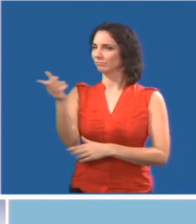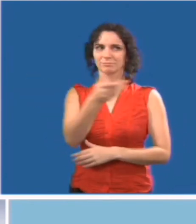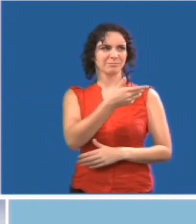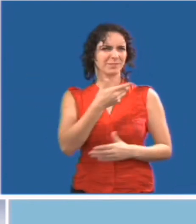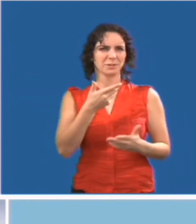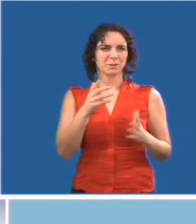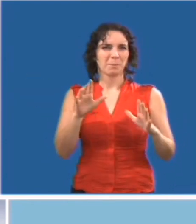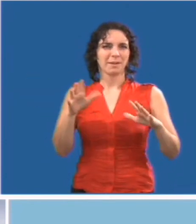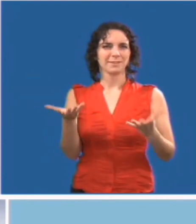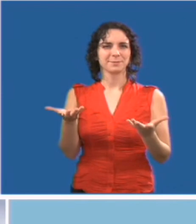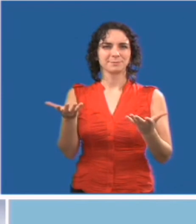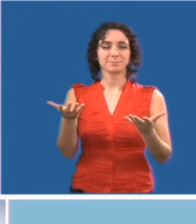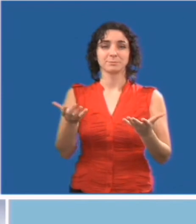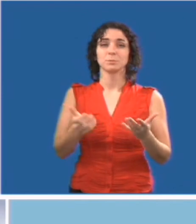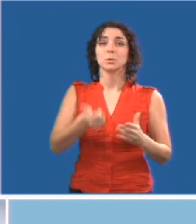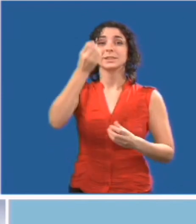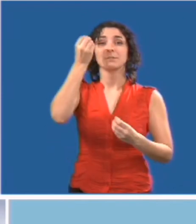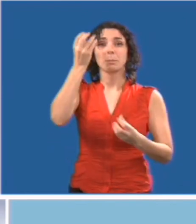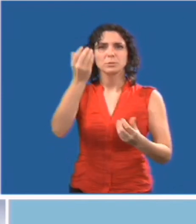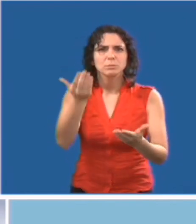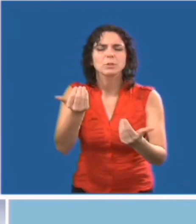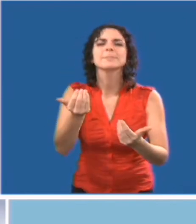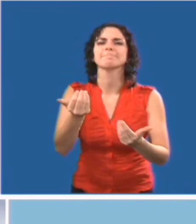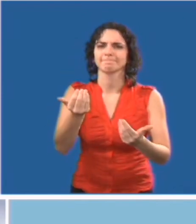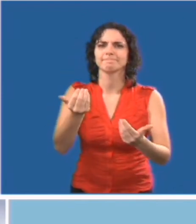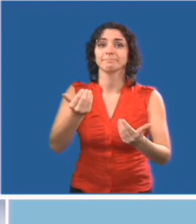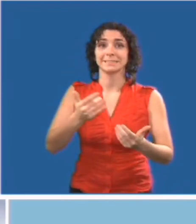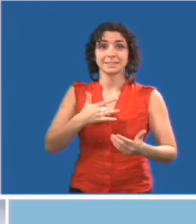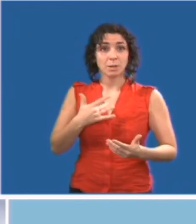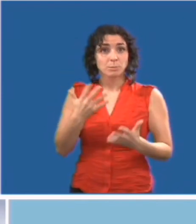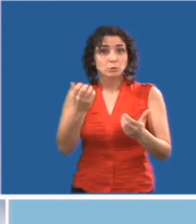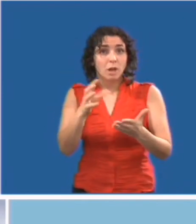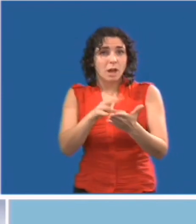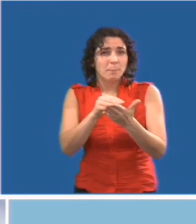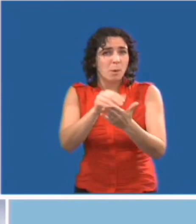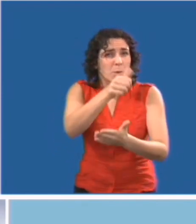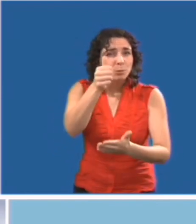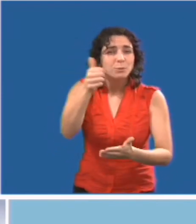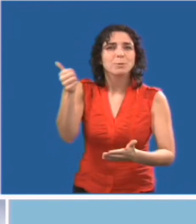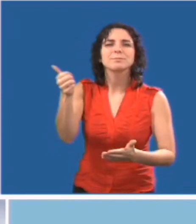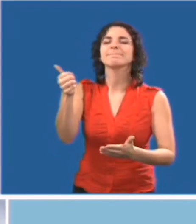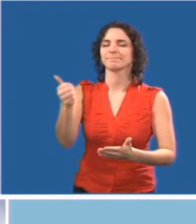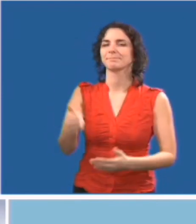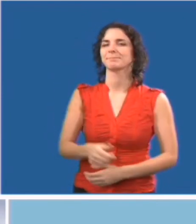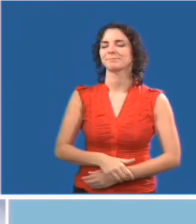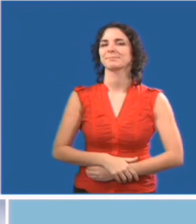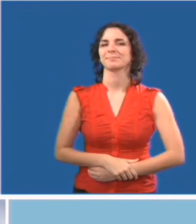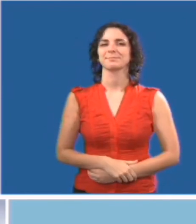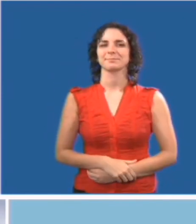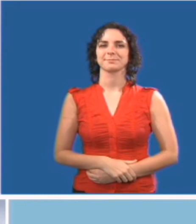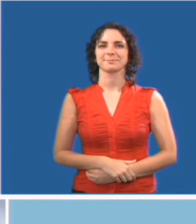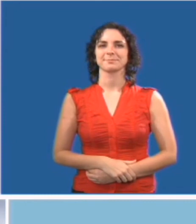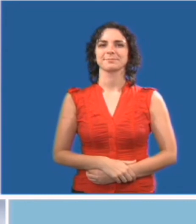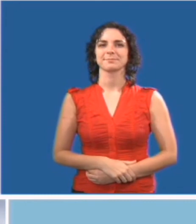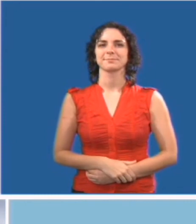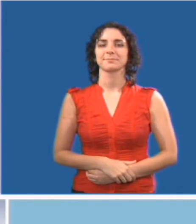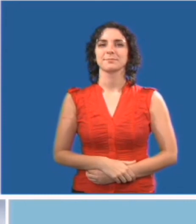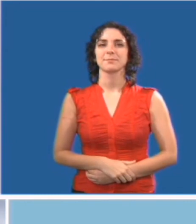votre milieu? Avez-vous besoin de renseignements supplémentaires? Y a-t-il autre chose que vous souhaitez apprendre?